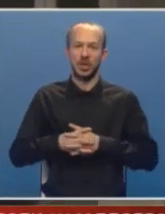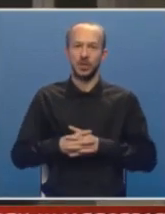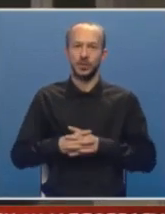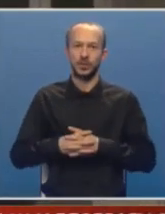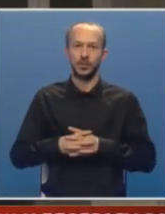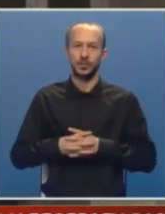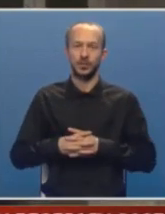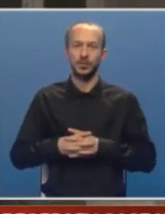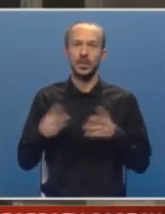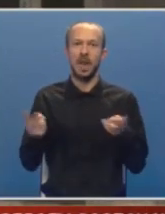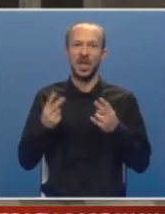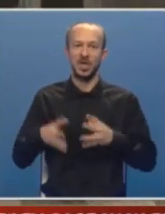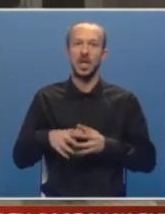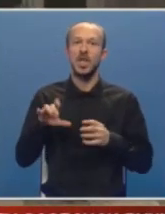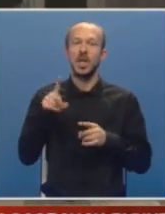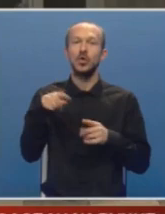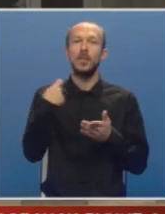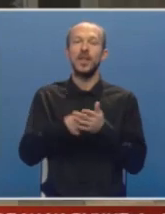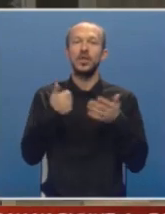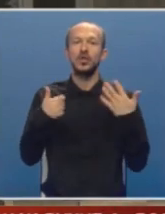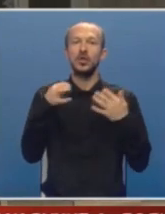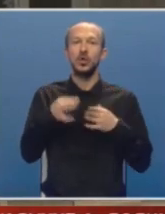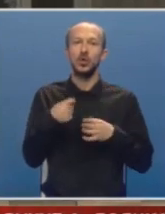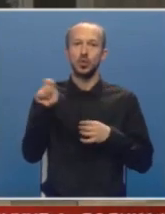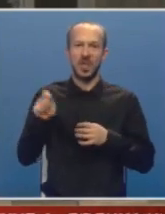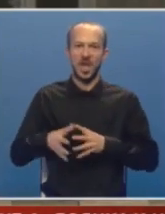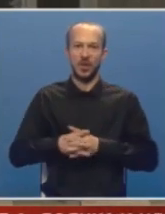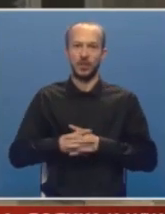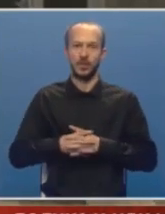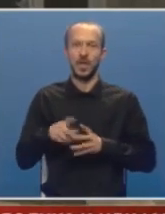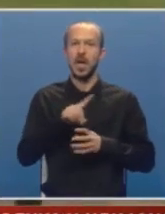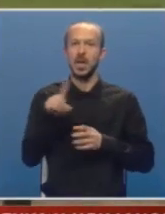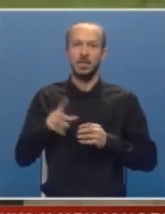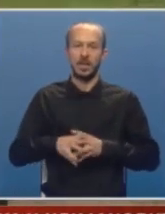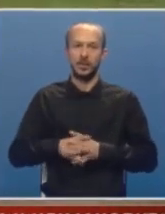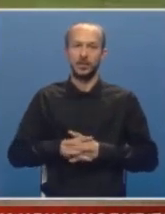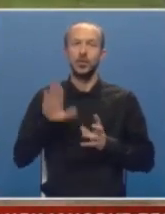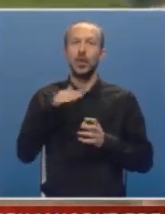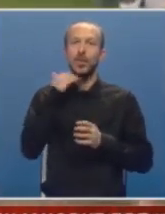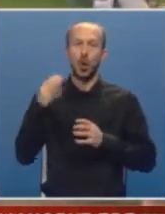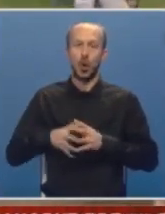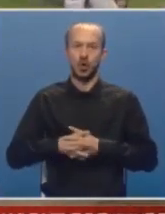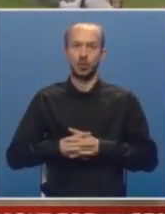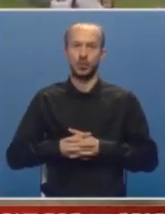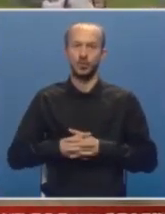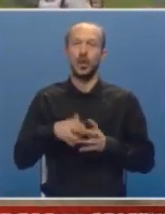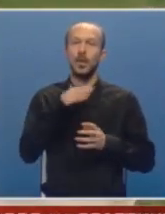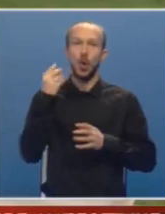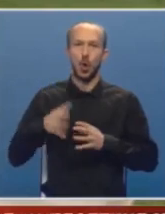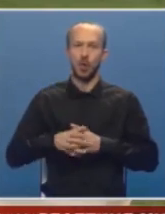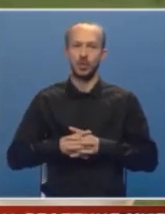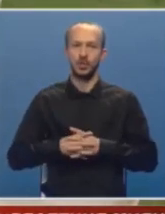mlaki, mlaki. Da li bi to platili 60% skuplje? Ne vjerujem. To je mnogo. Mnogo!